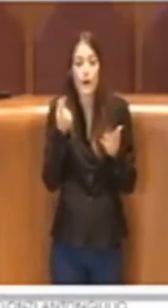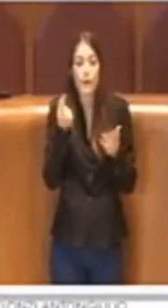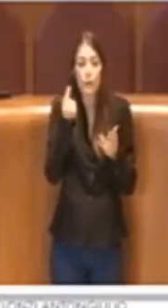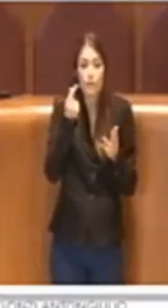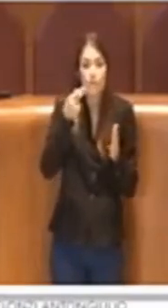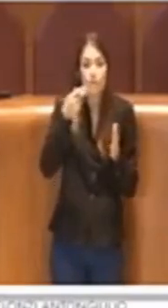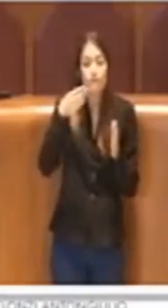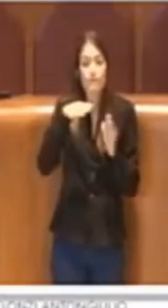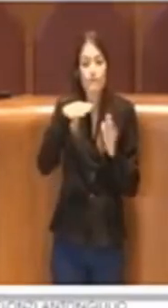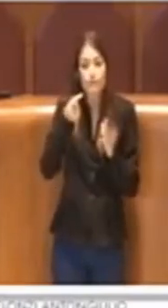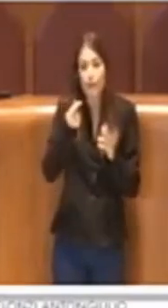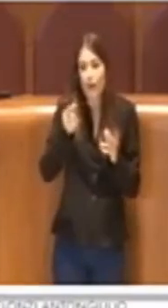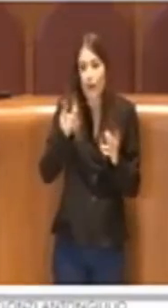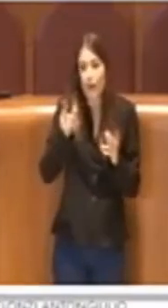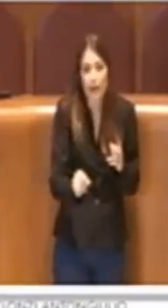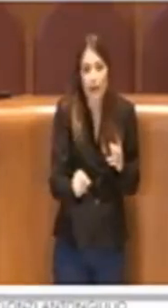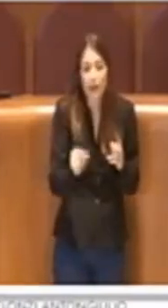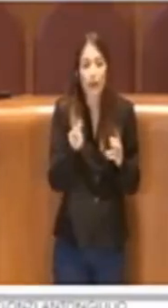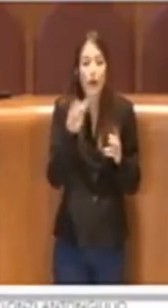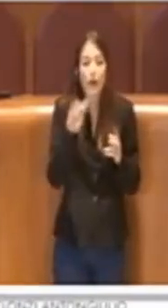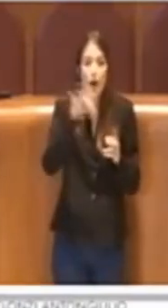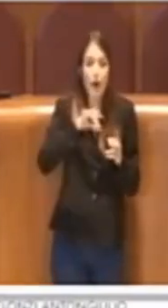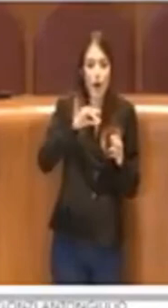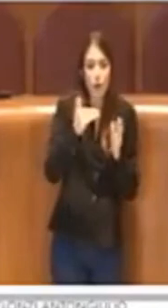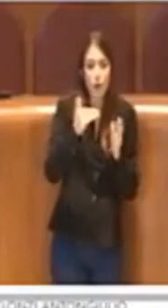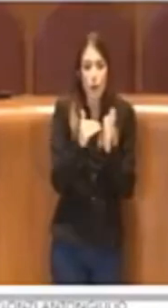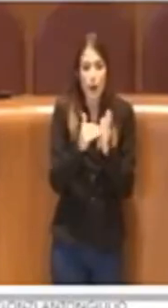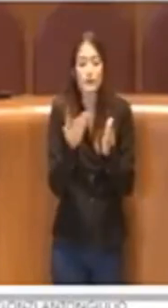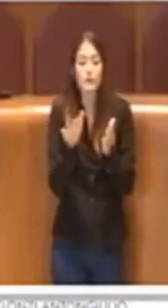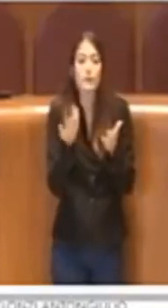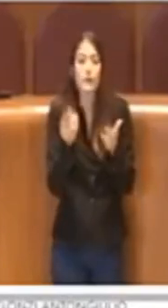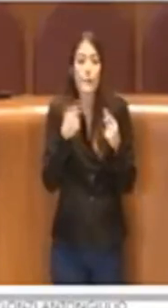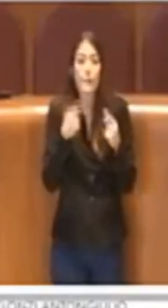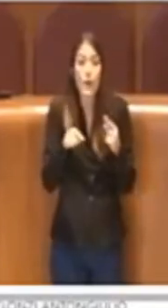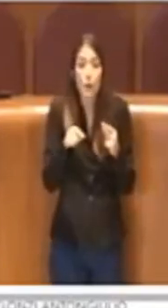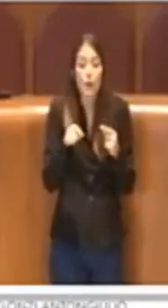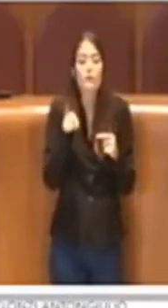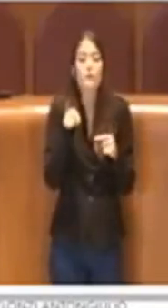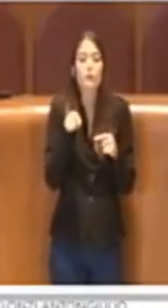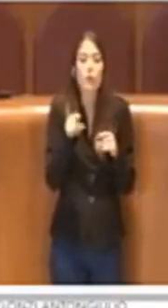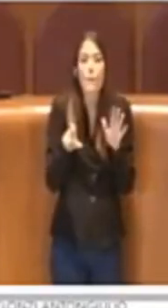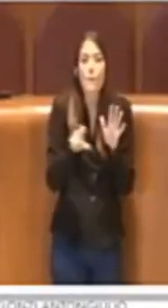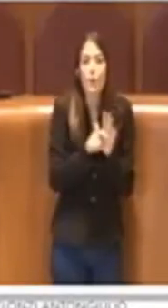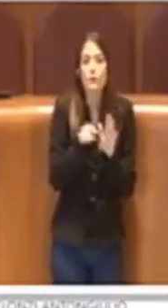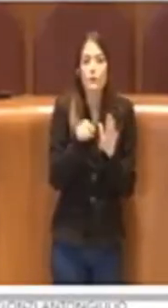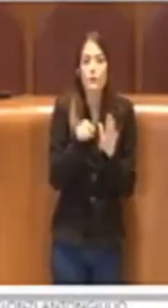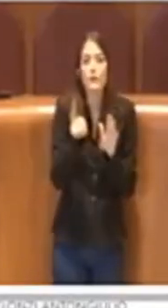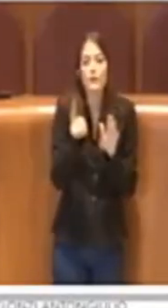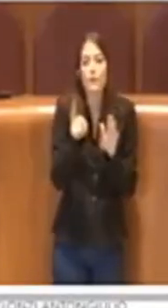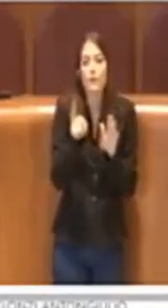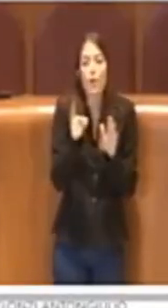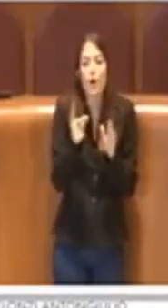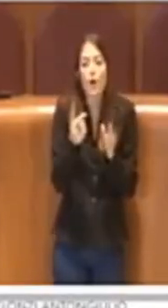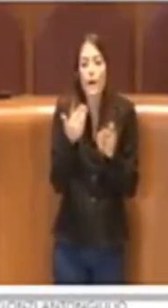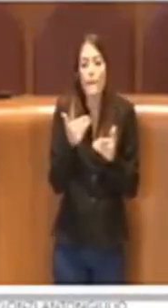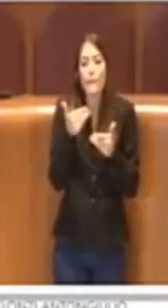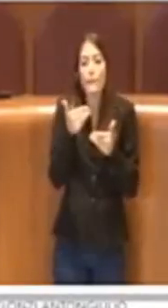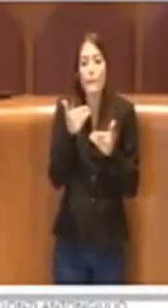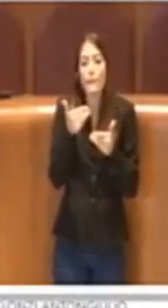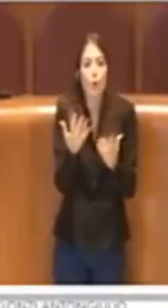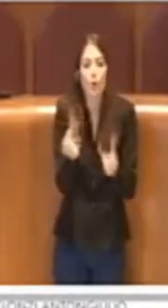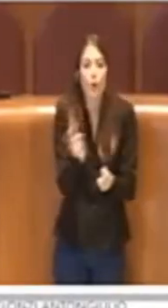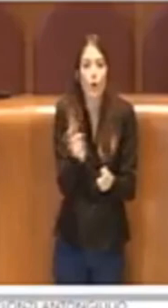stato nell'appalto delle utenze non domessiche e questa è stata la ragione per cui non è stata accettata la proroga. In realtà le